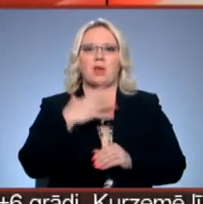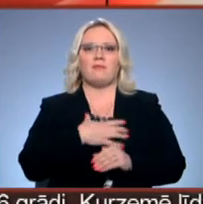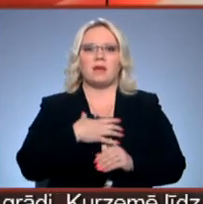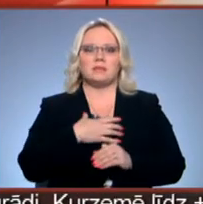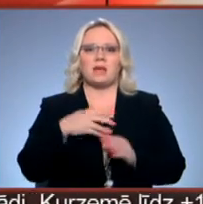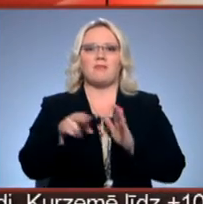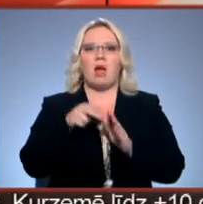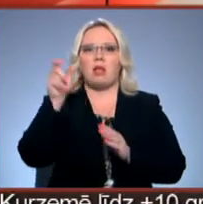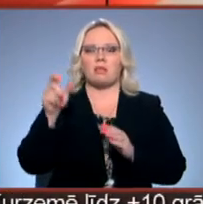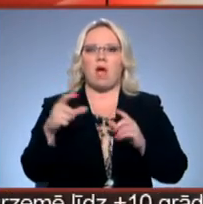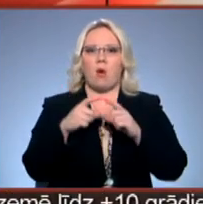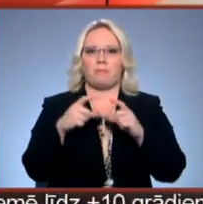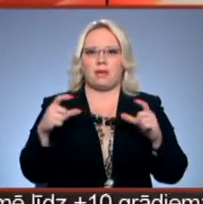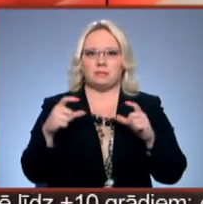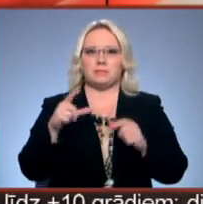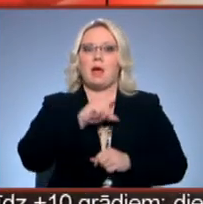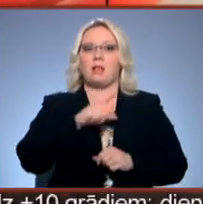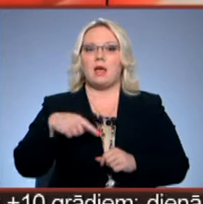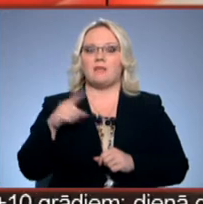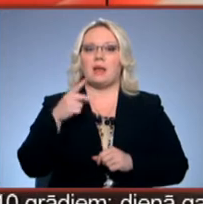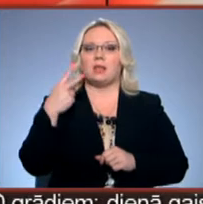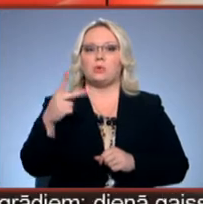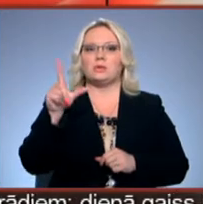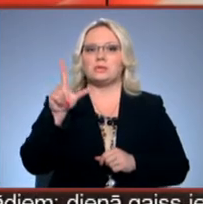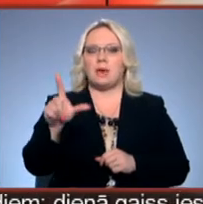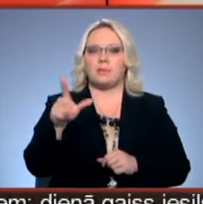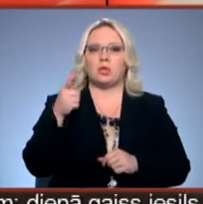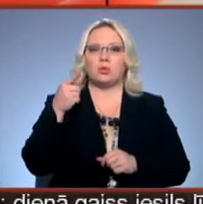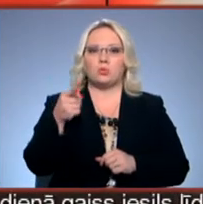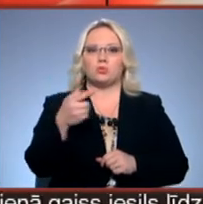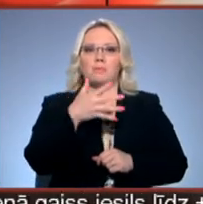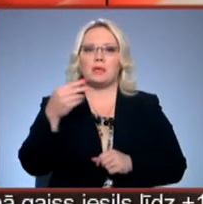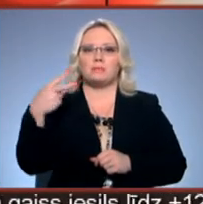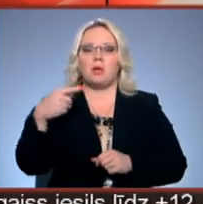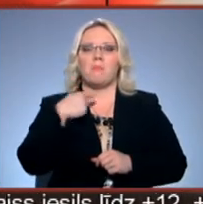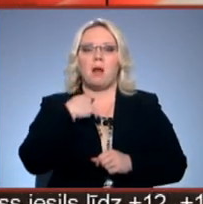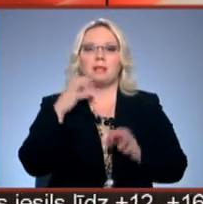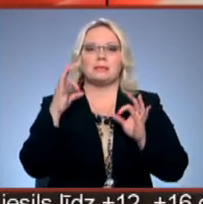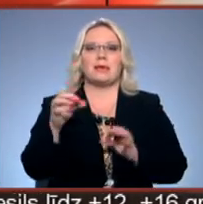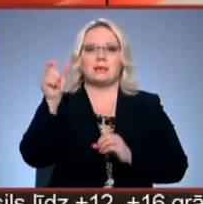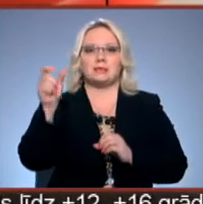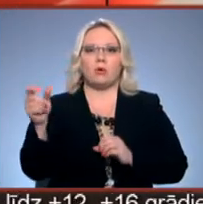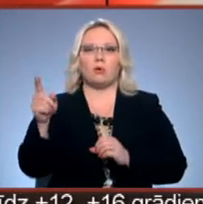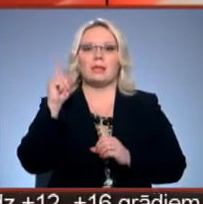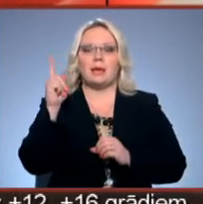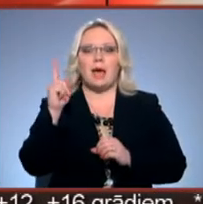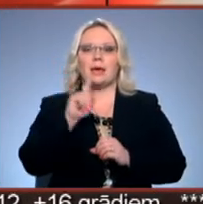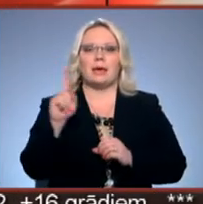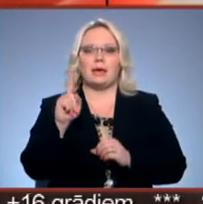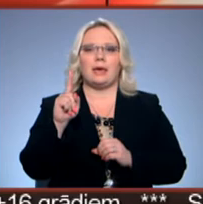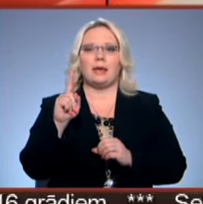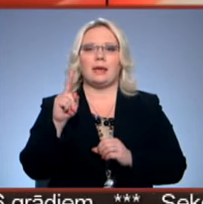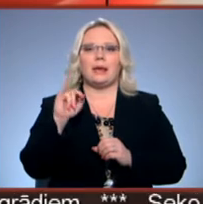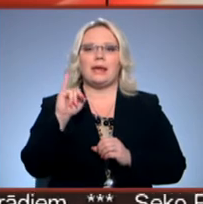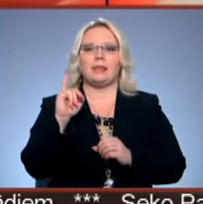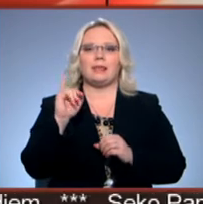vajadzīgas vēlētāju apliecības. Latvijā ir 27 520 balstiesīgo, kuriem ir tikai identifikācijas